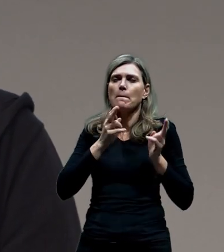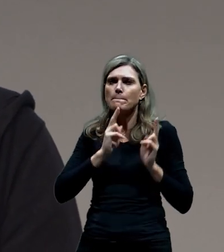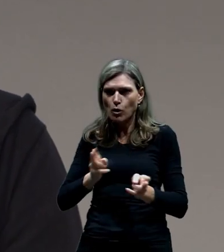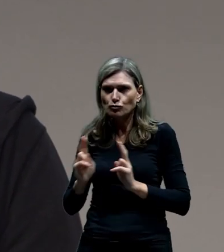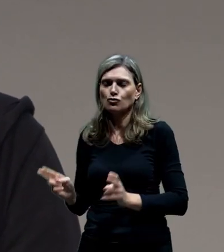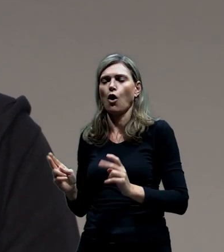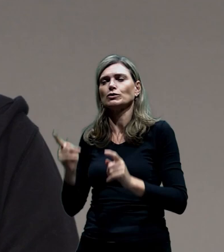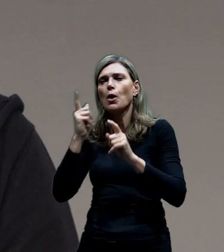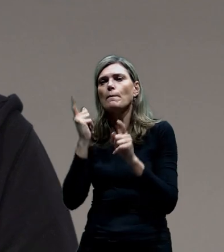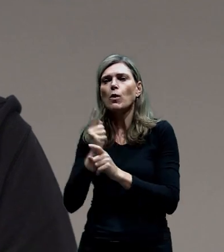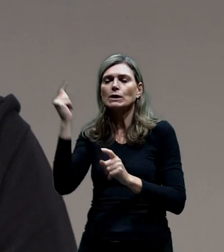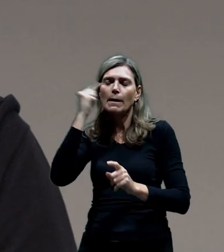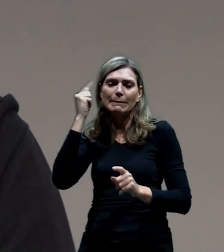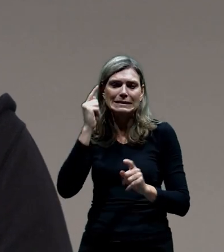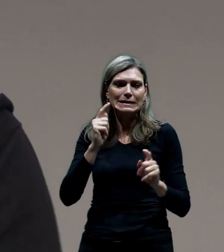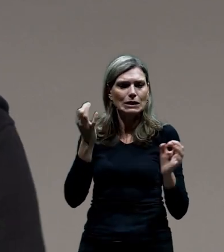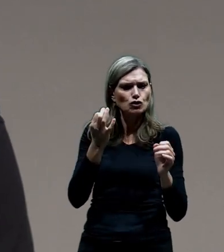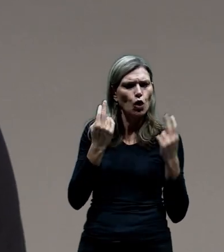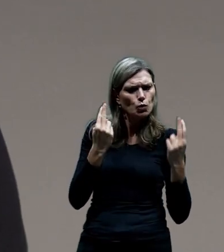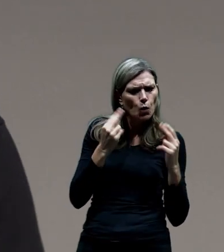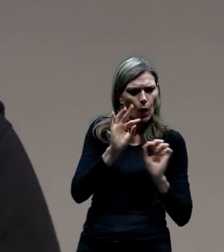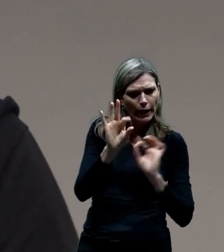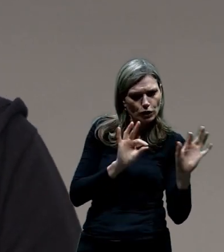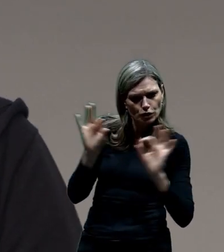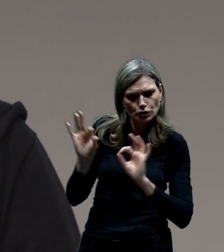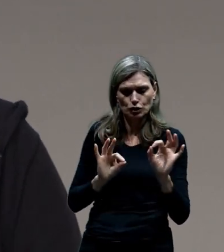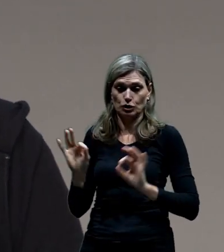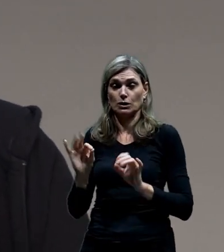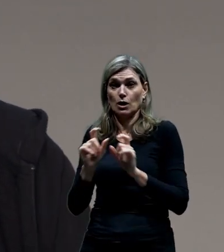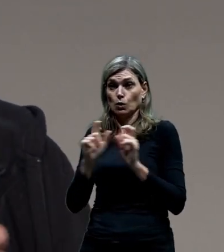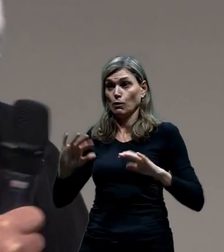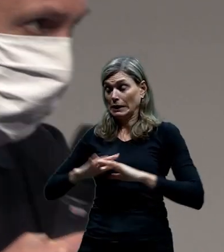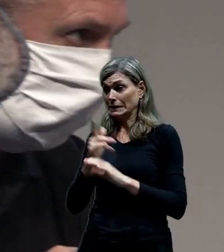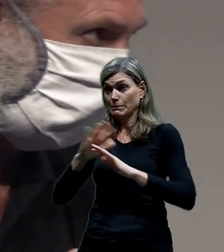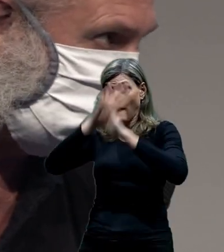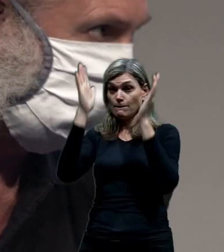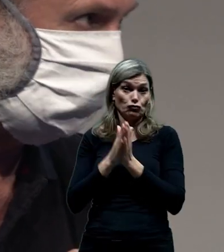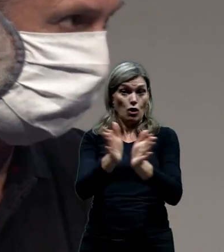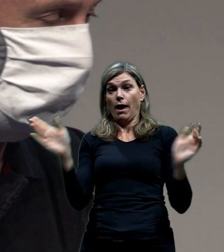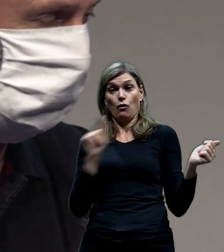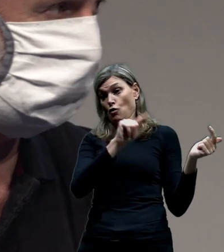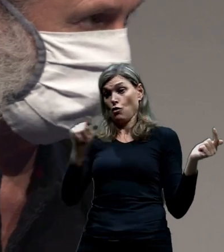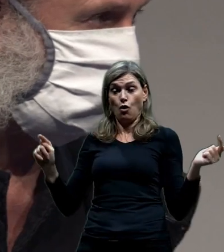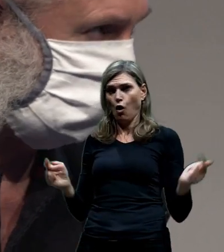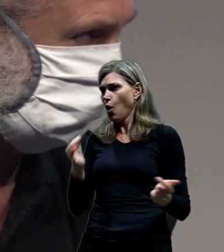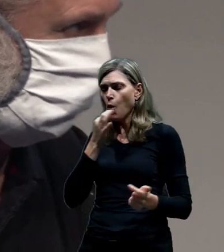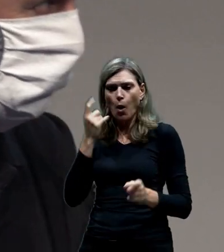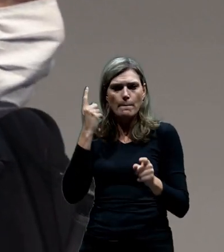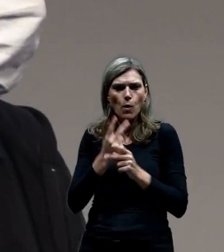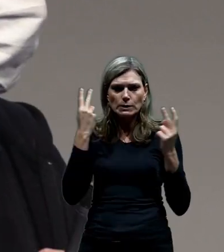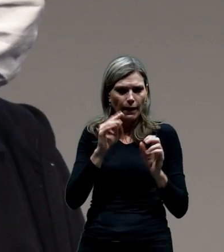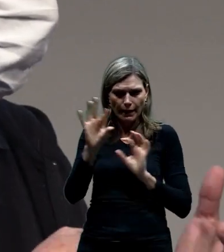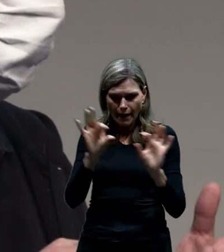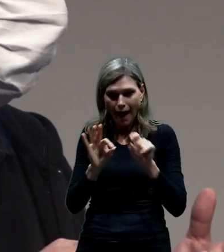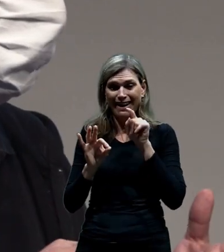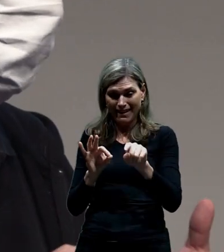na pedál brzdovej těch kapacit, který do toho hrneme, možná, že bychom dokázali najít řešení,